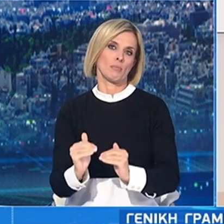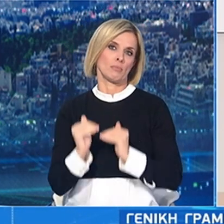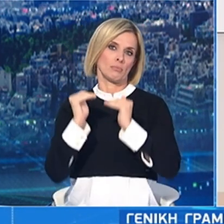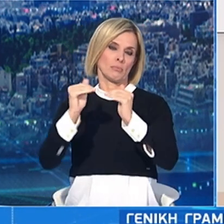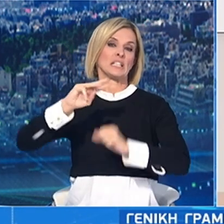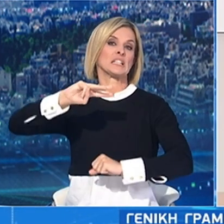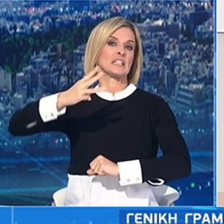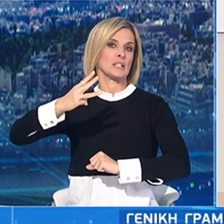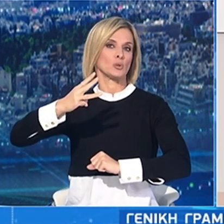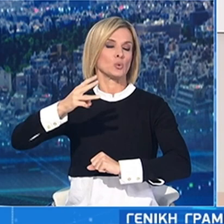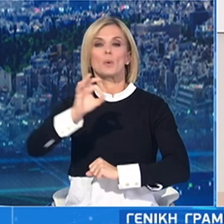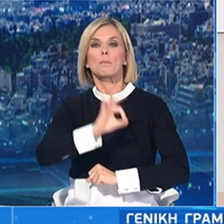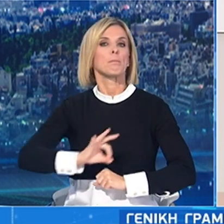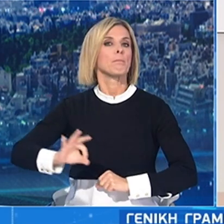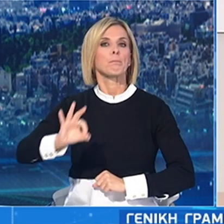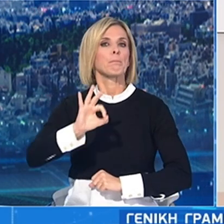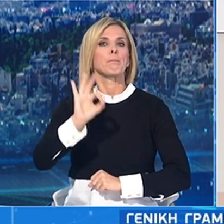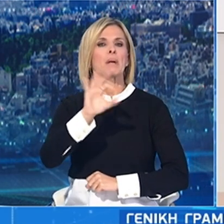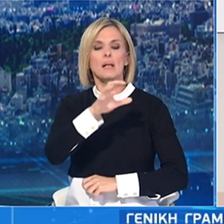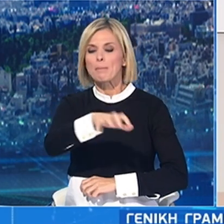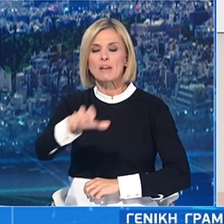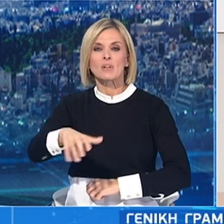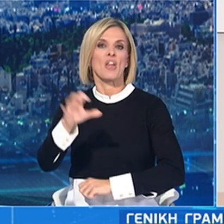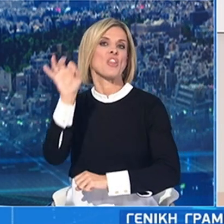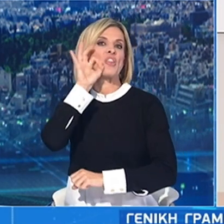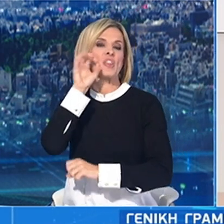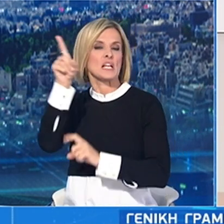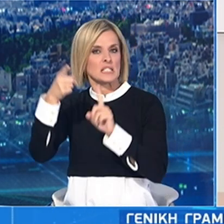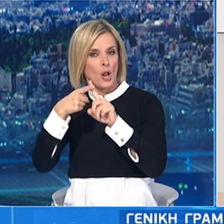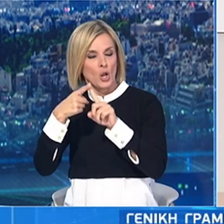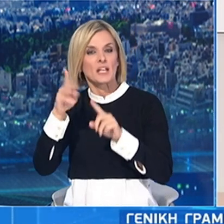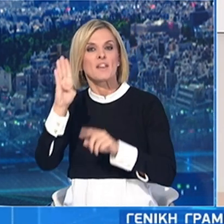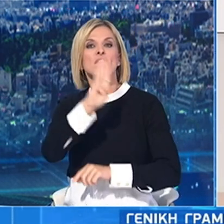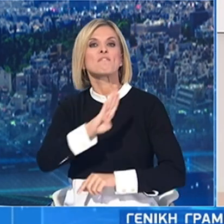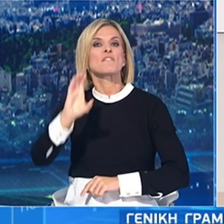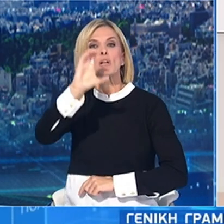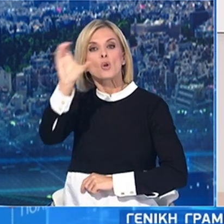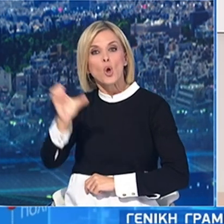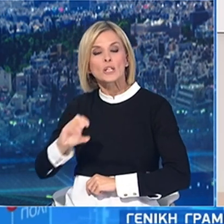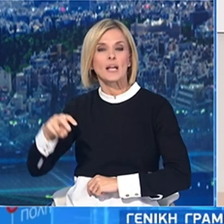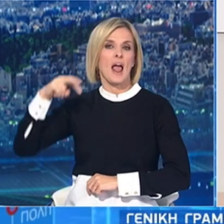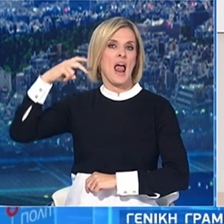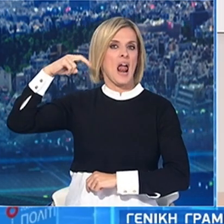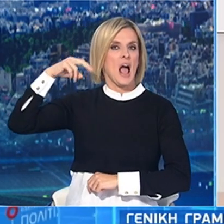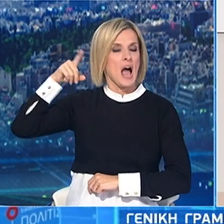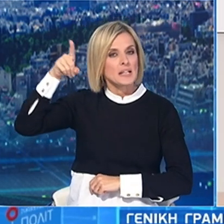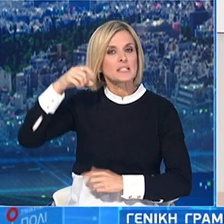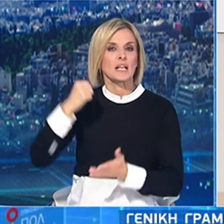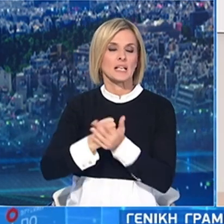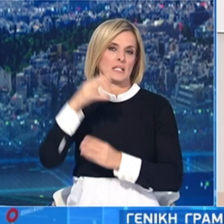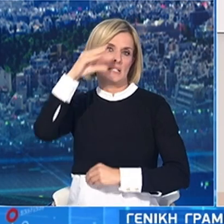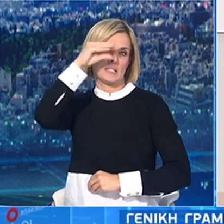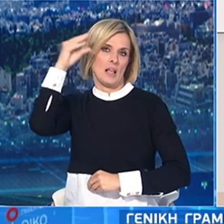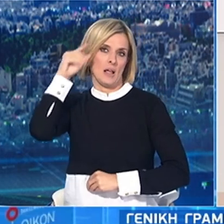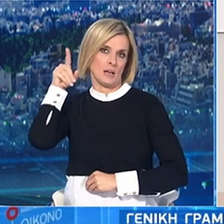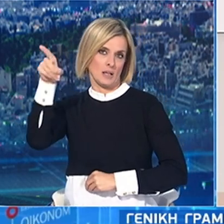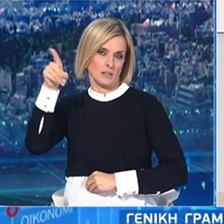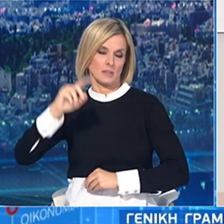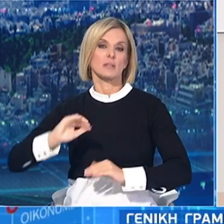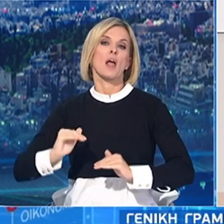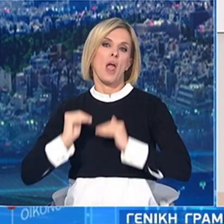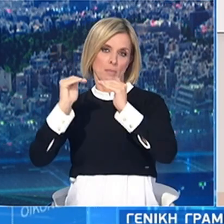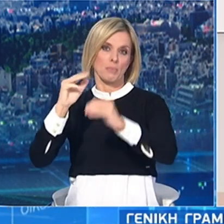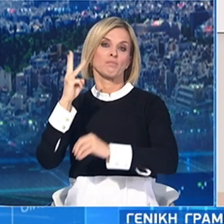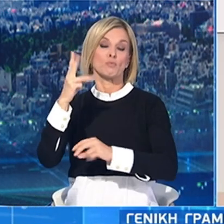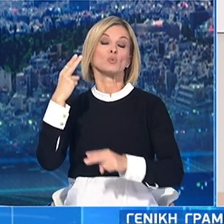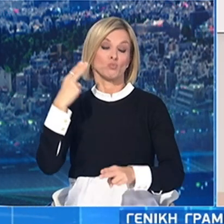επιτήρησης για τις Περιφερειακές Ενότητες Θεσσαλονίκης, Βιωτίας, Λάρισας και Σερών. Η κατάσταση